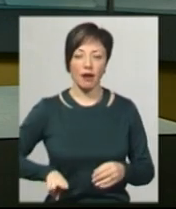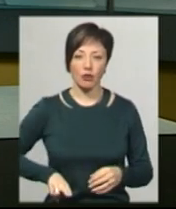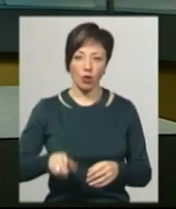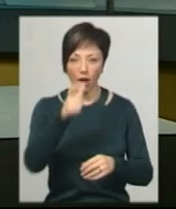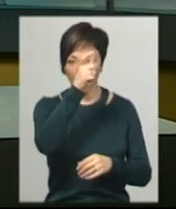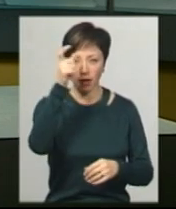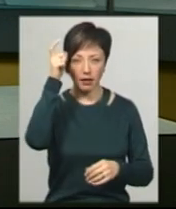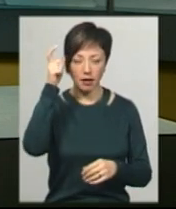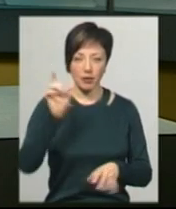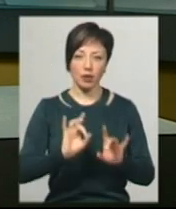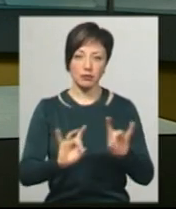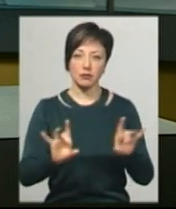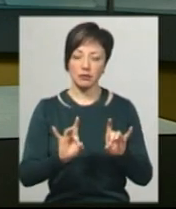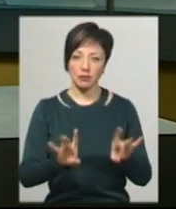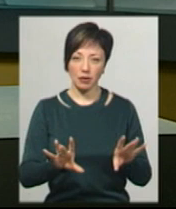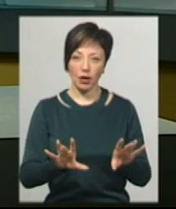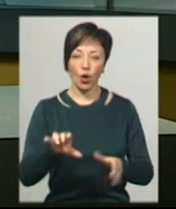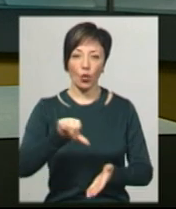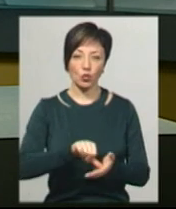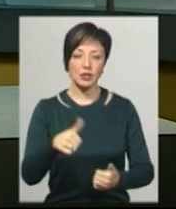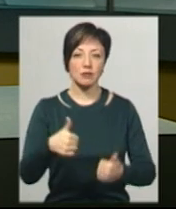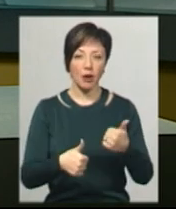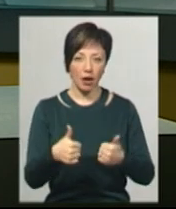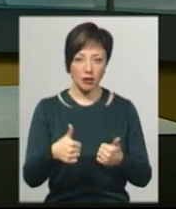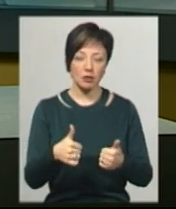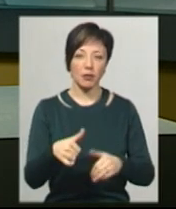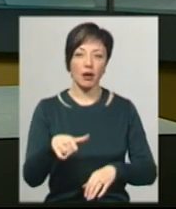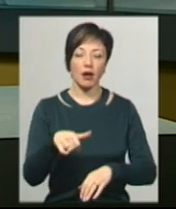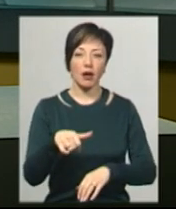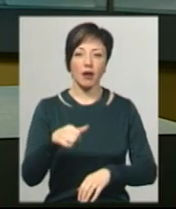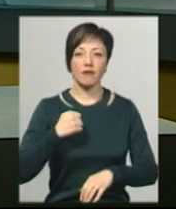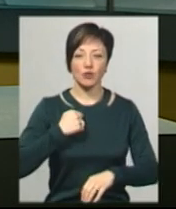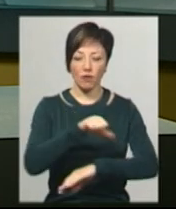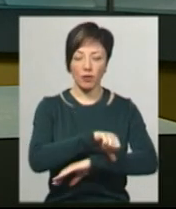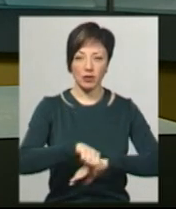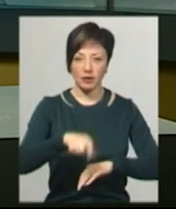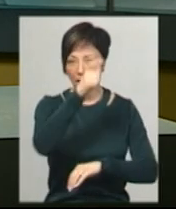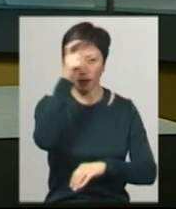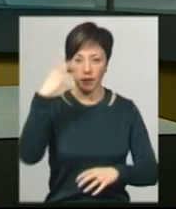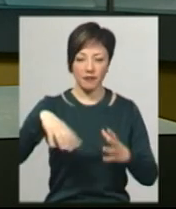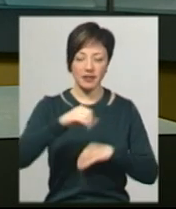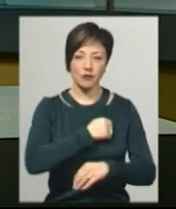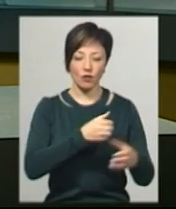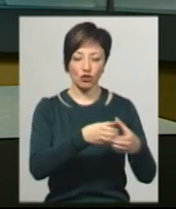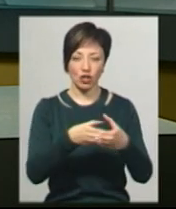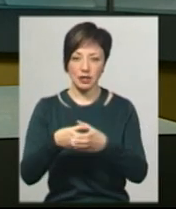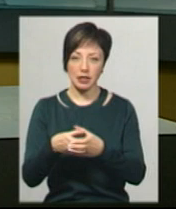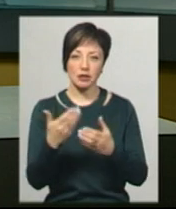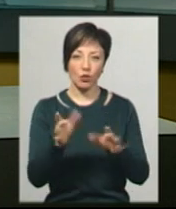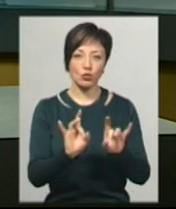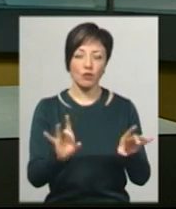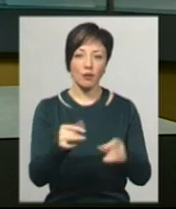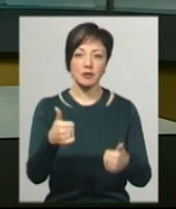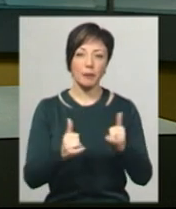Володимир Захарчук розповідає, участь у змаганнях беруть прикордонники академії та всіх військових частин служби. За його словами,